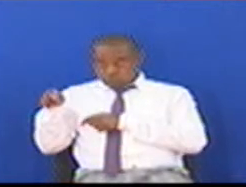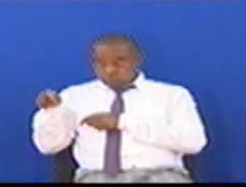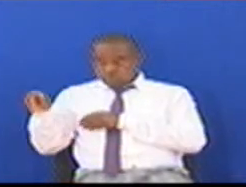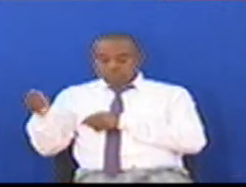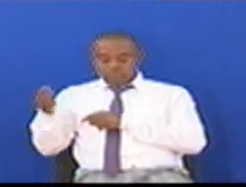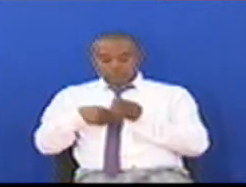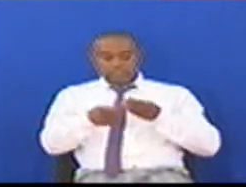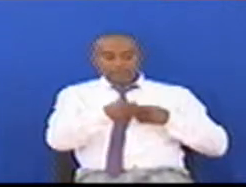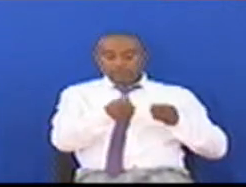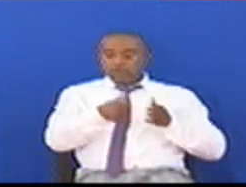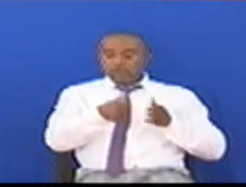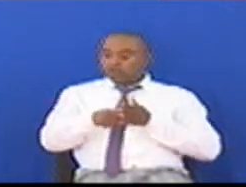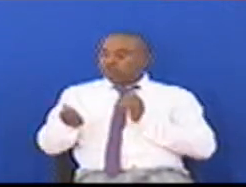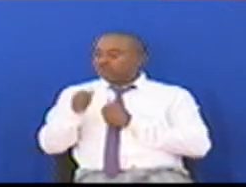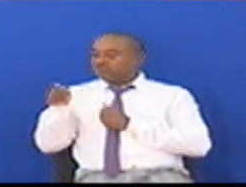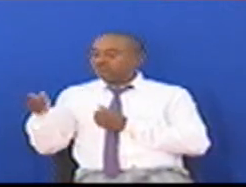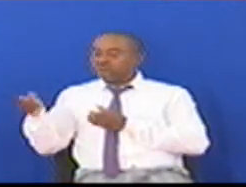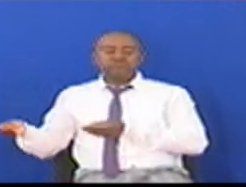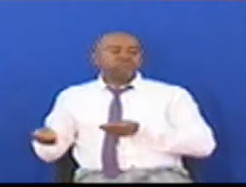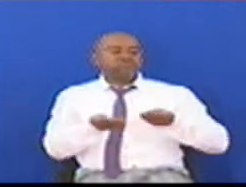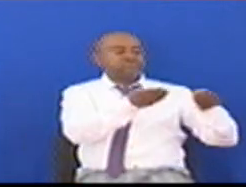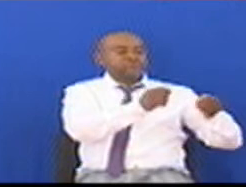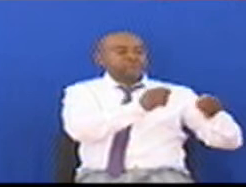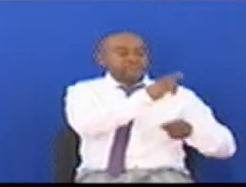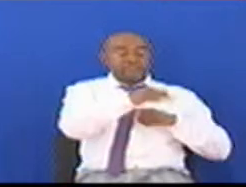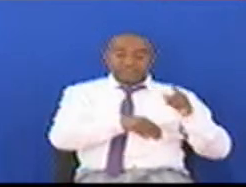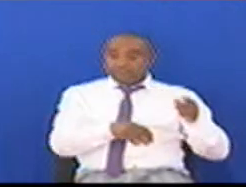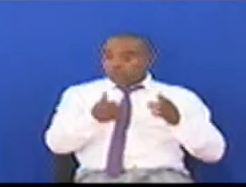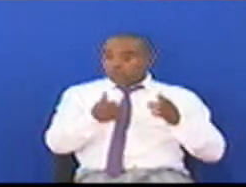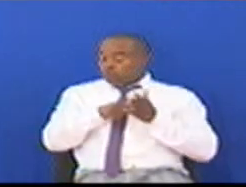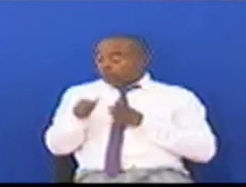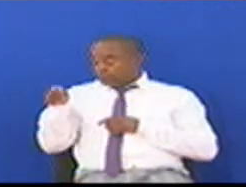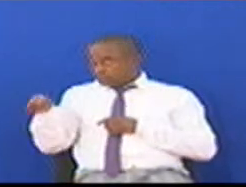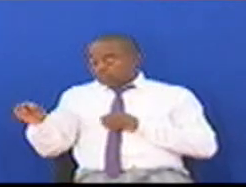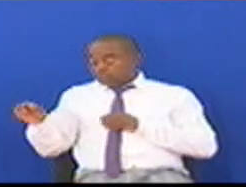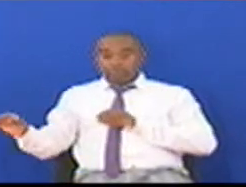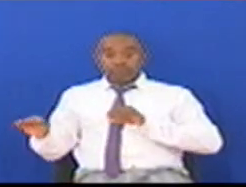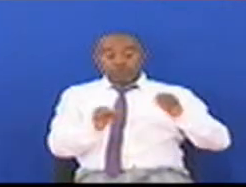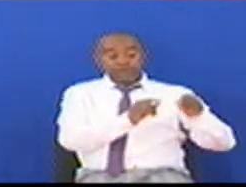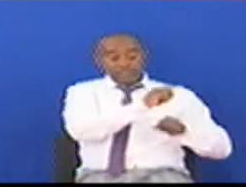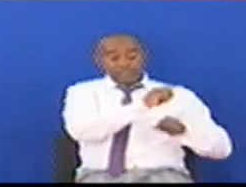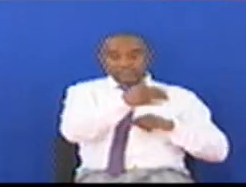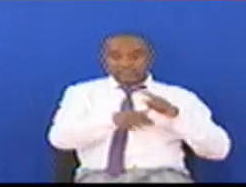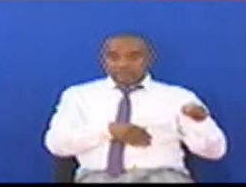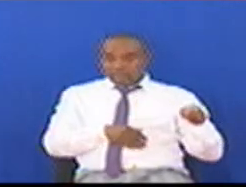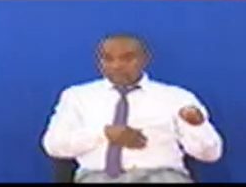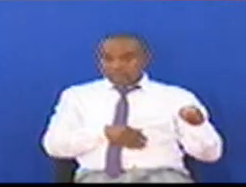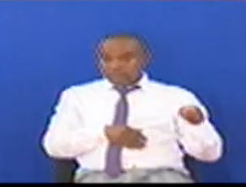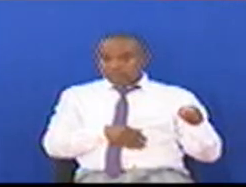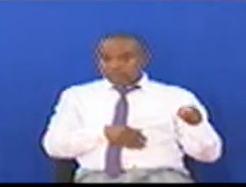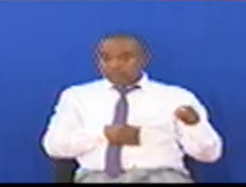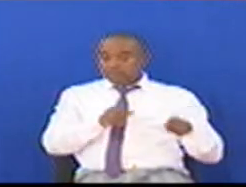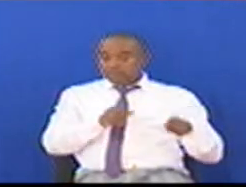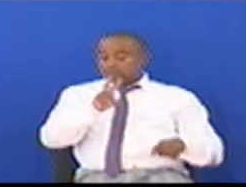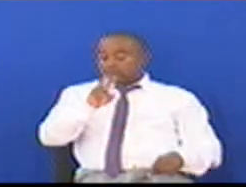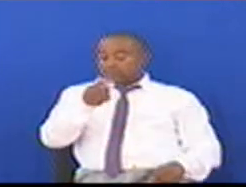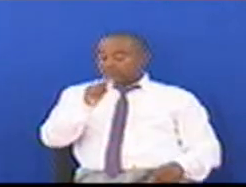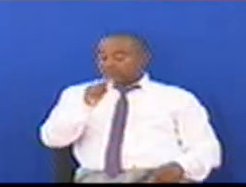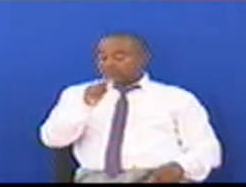Madukani Kununua Vitu Vile Unaponunua Mzigo Ule Ili Kupeleka Zanziba Kwa hivo VAT Ile